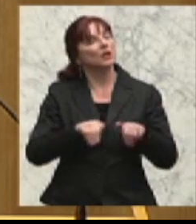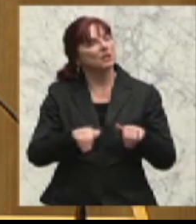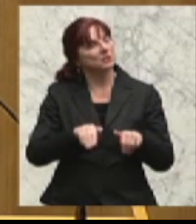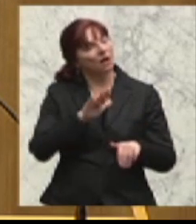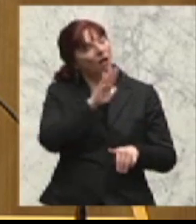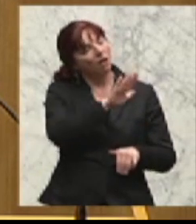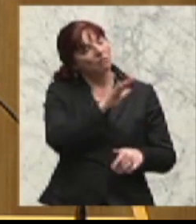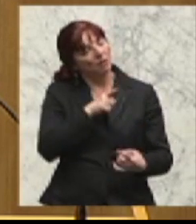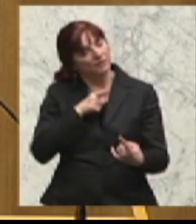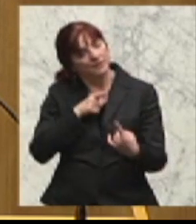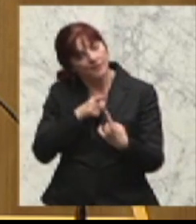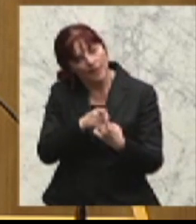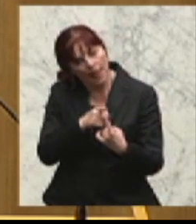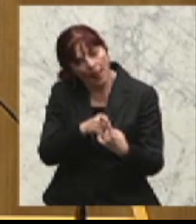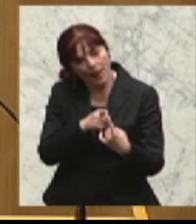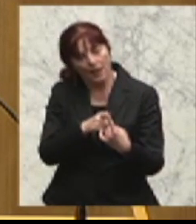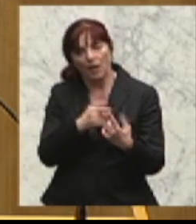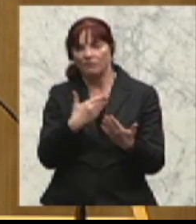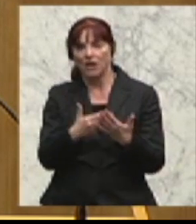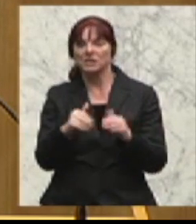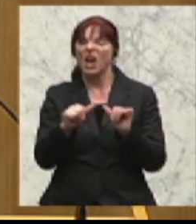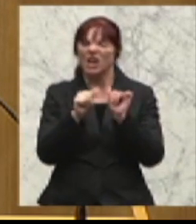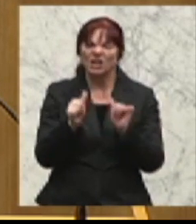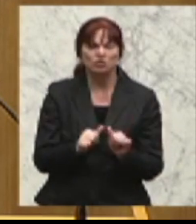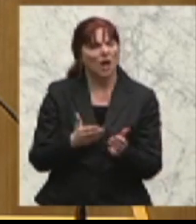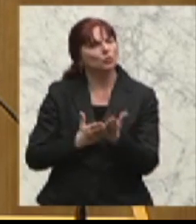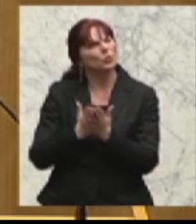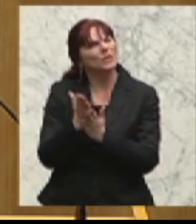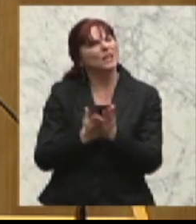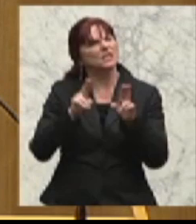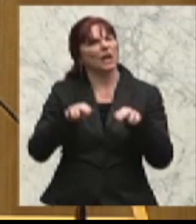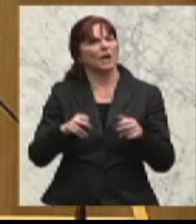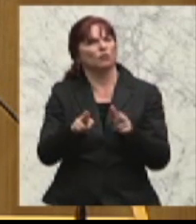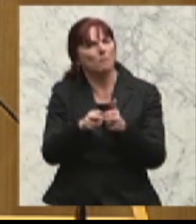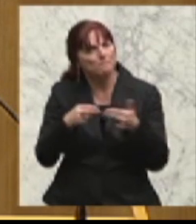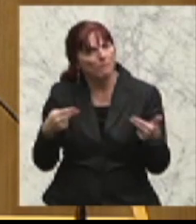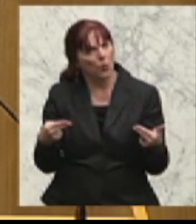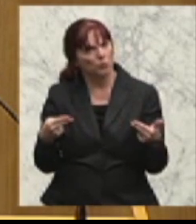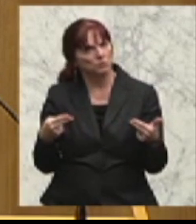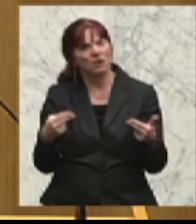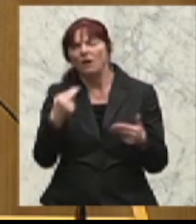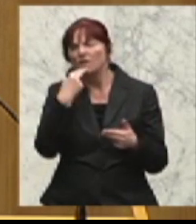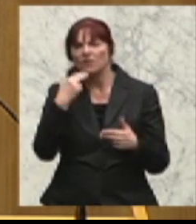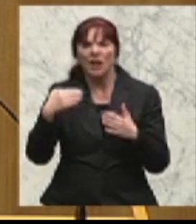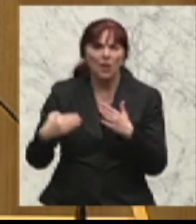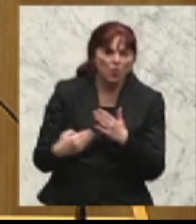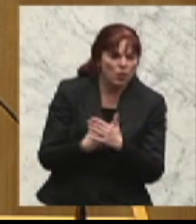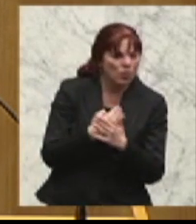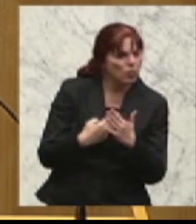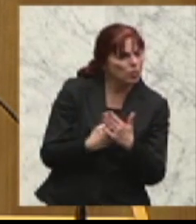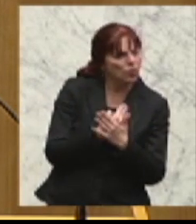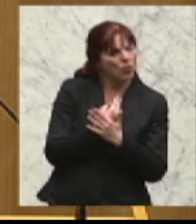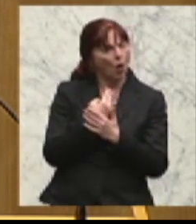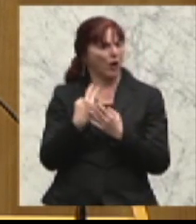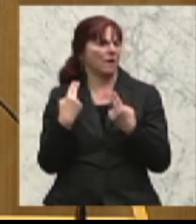Ziel, nämlich die Gestaltung des Dienstrechtes des Bundes, neu zu neuen Werte